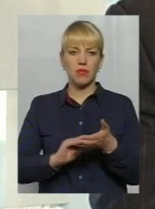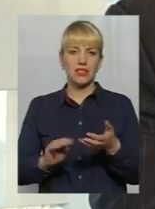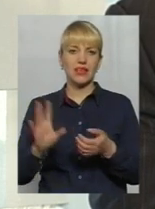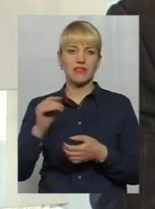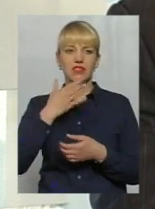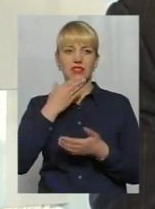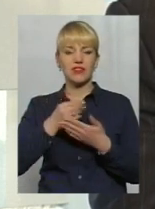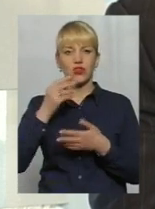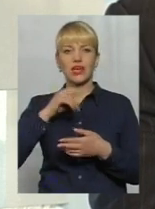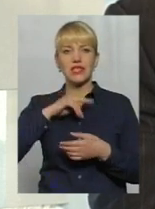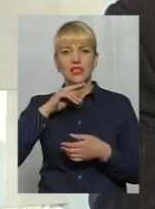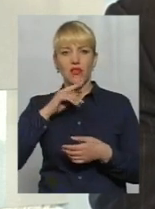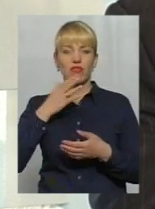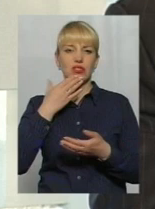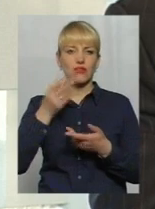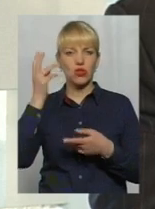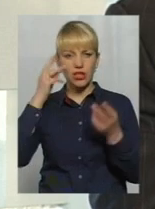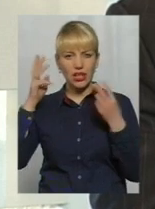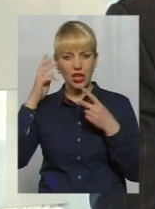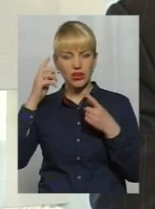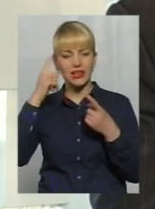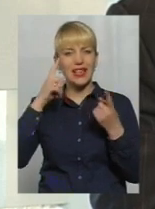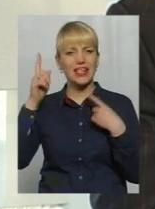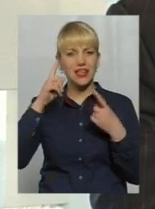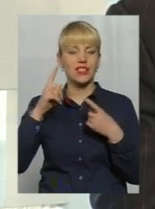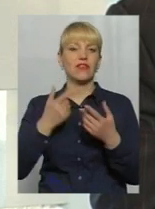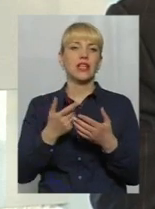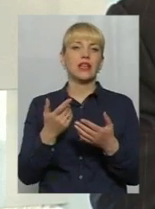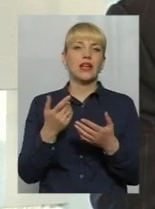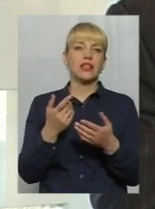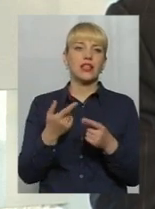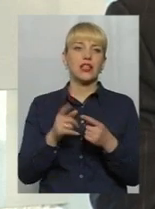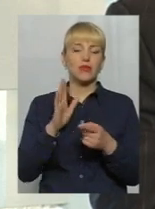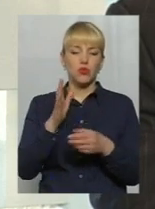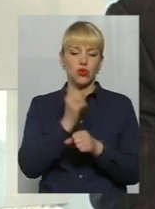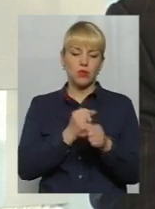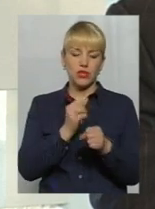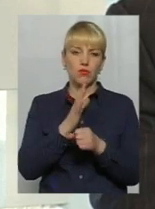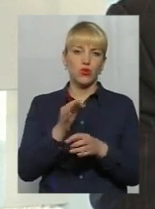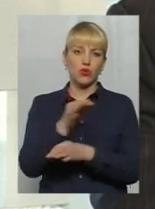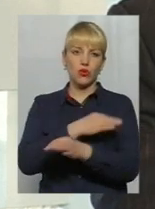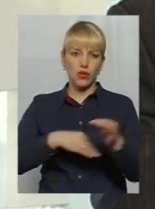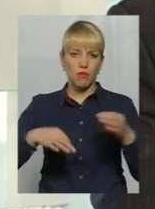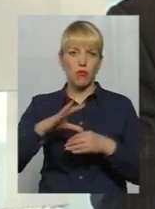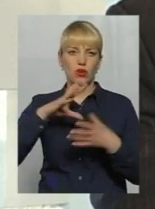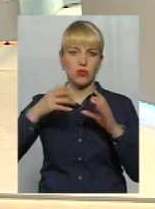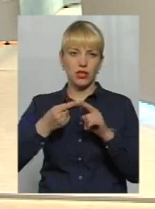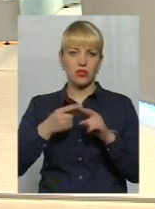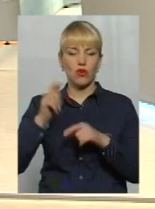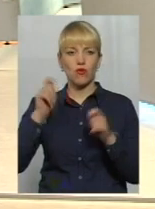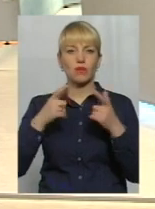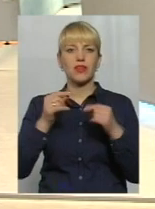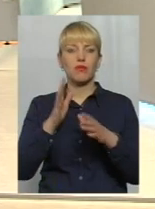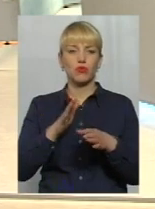креативні мислення, які будуть потім опрацьовані і буде зроблений круг листів по результатам цього форуму. Два слова. Де саме